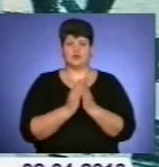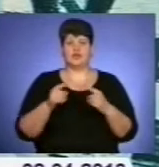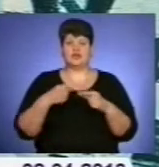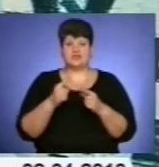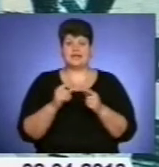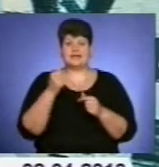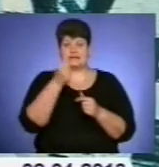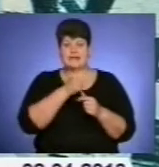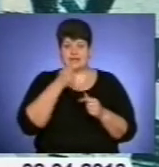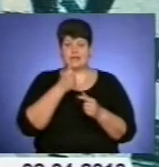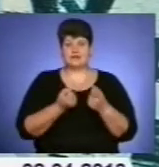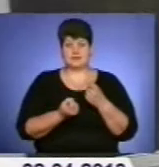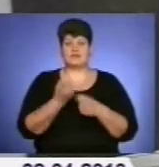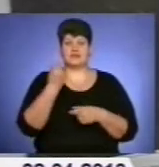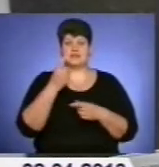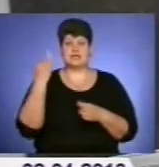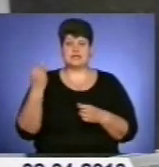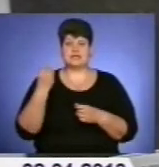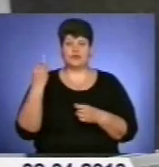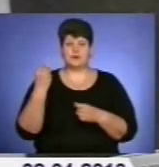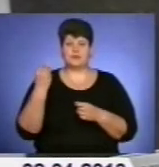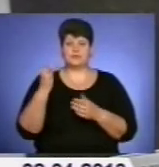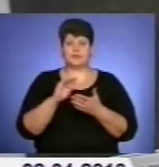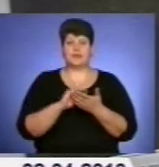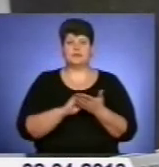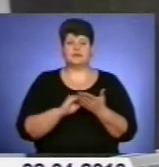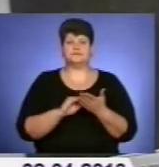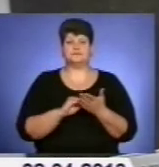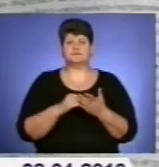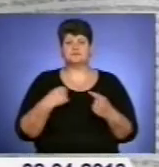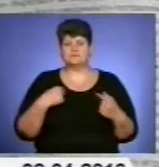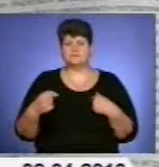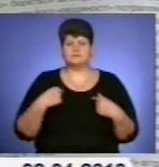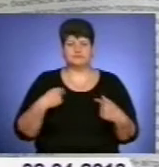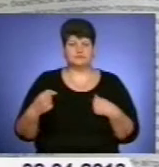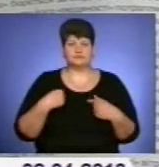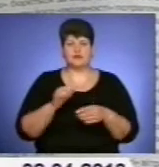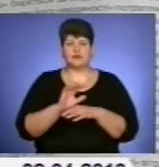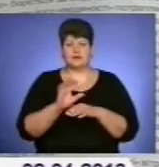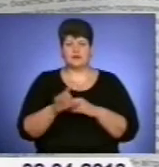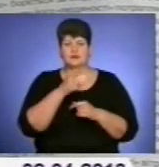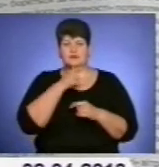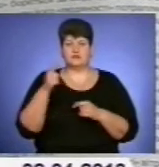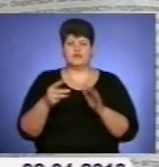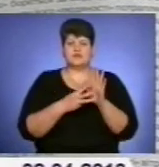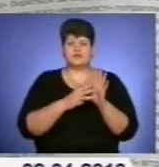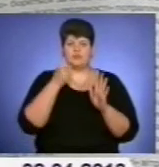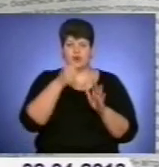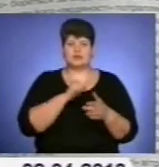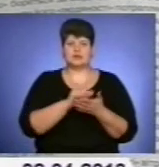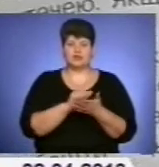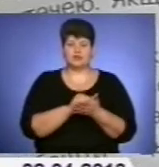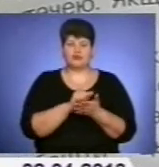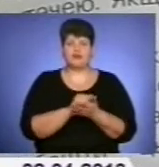Чернеці з'явилася історія. Метарство з видавництвом нашої долі тривало 8 років. Адже надрукувати книжку для